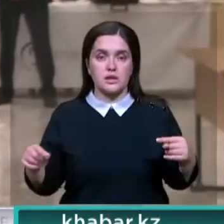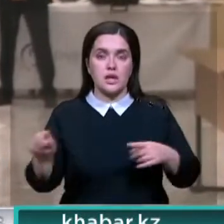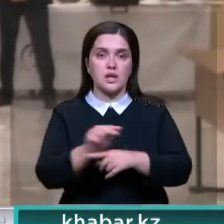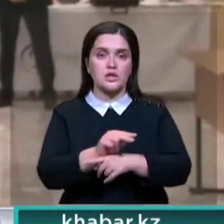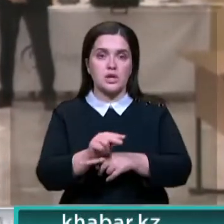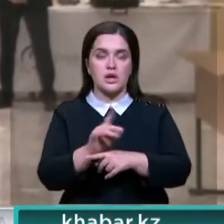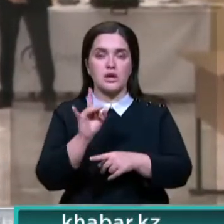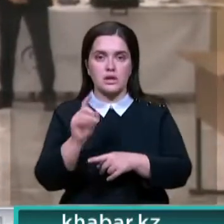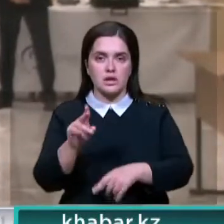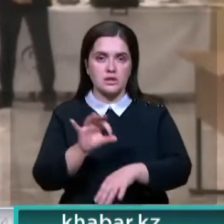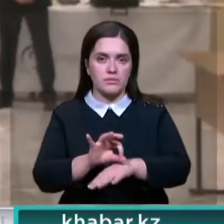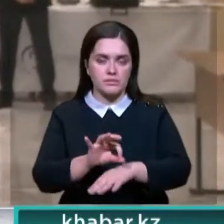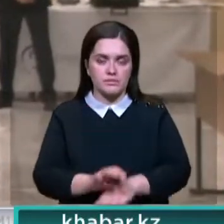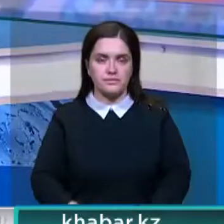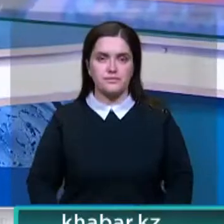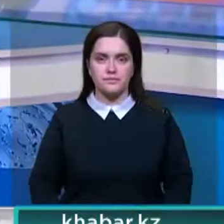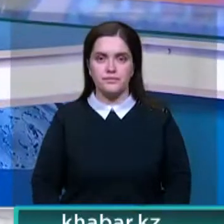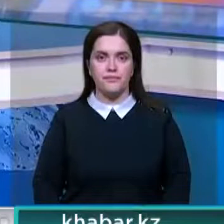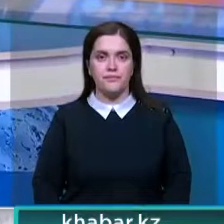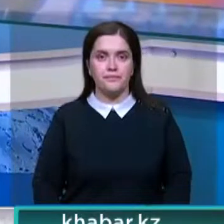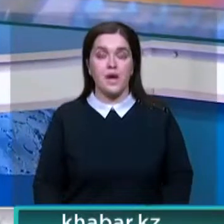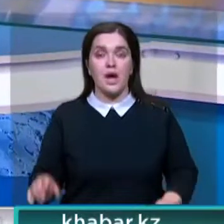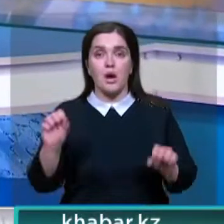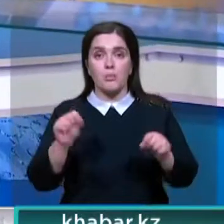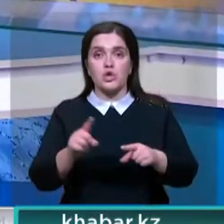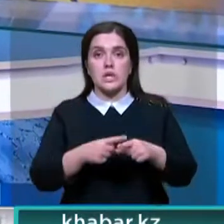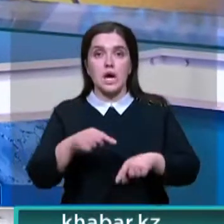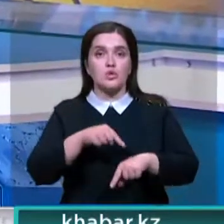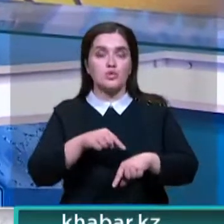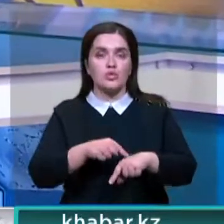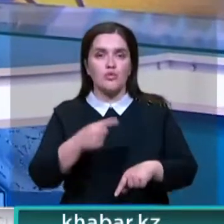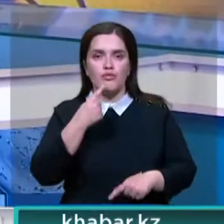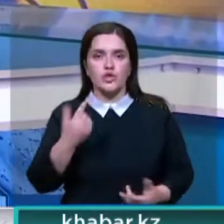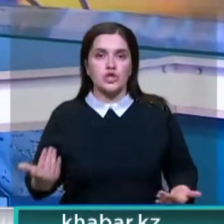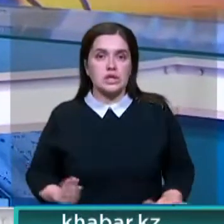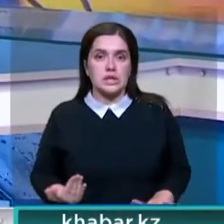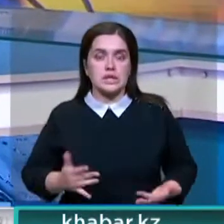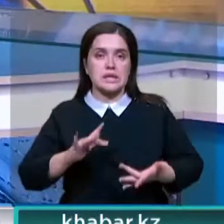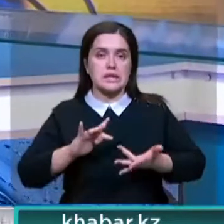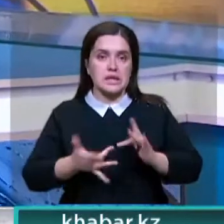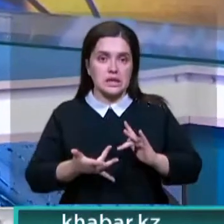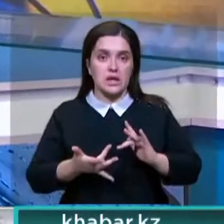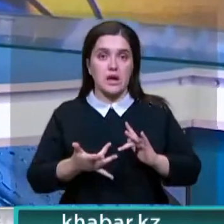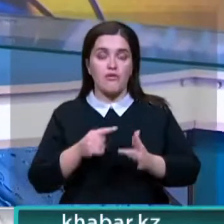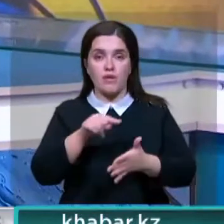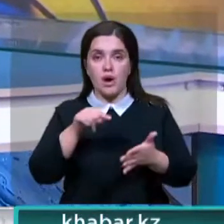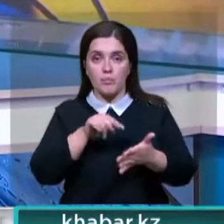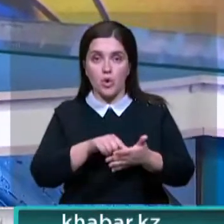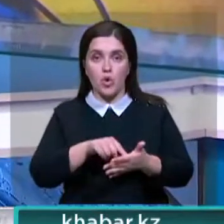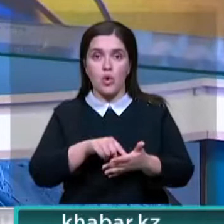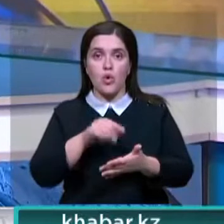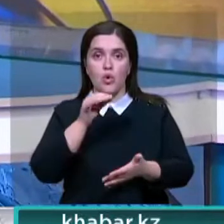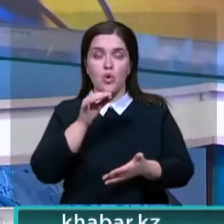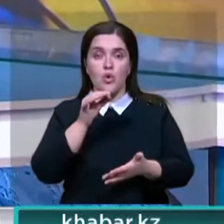онкологических заболеваний. Можно ли ощутить вкус полноценной жизни на просторах интернета? На этот вопрос с